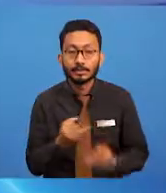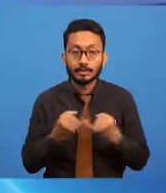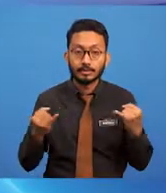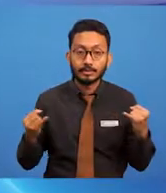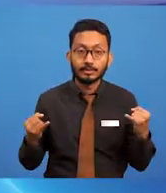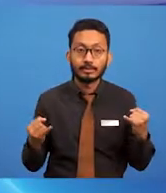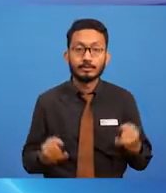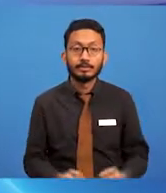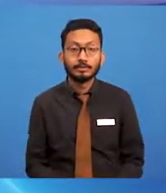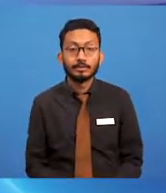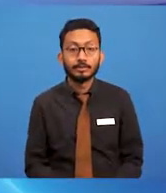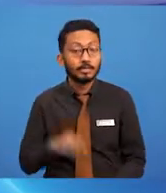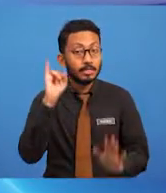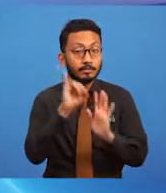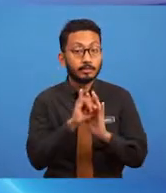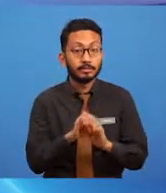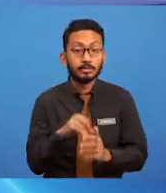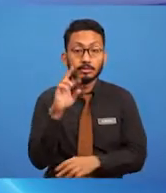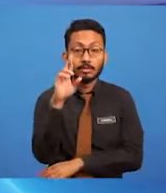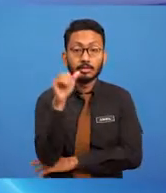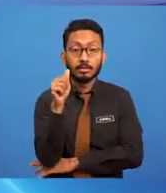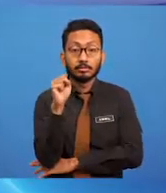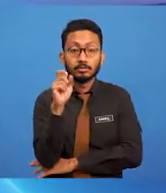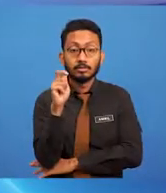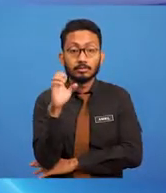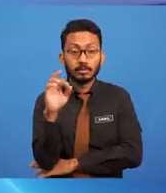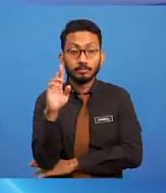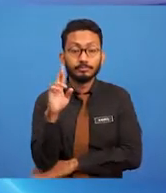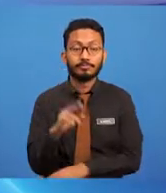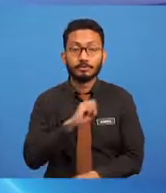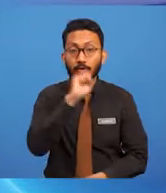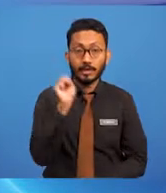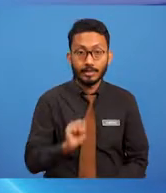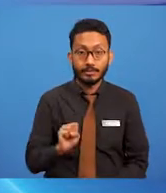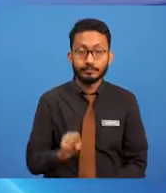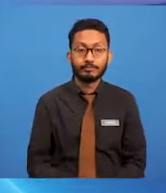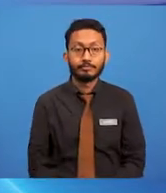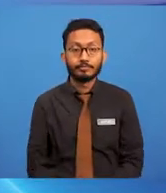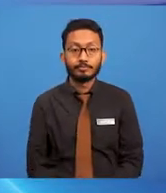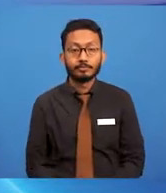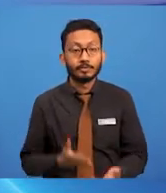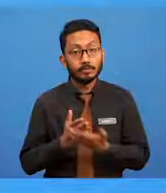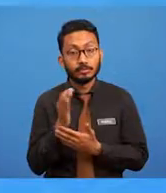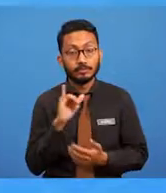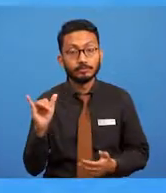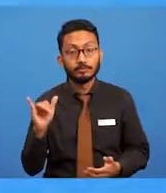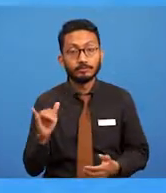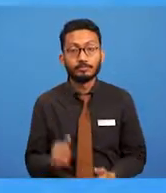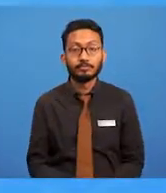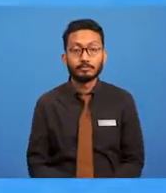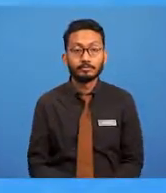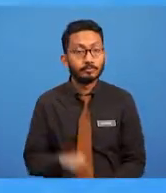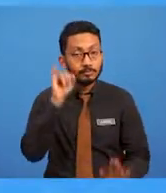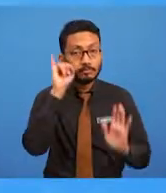Jika sudah faham kita teruskan lagi kepada jenis image yang kedua iaitu